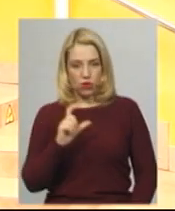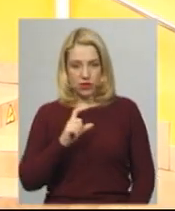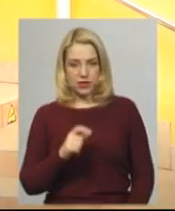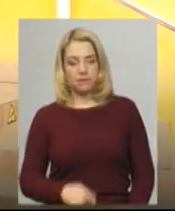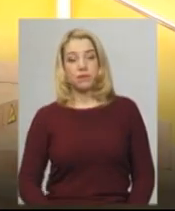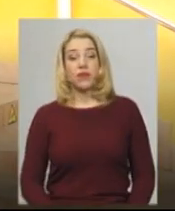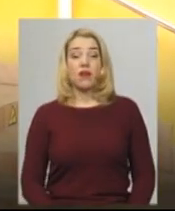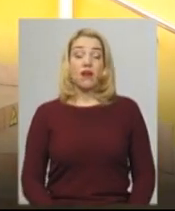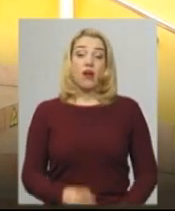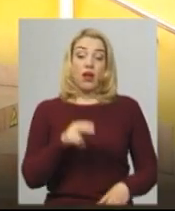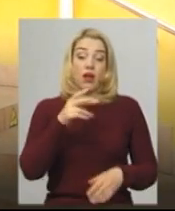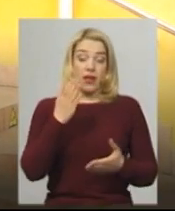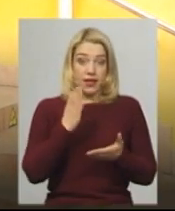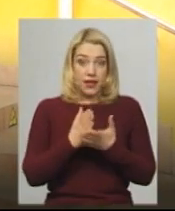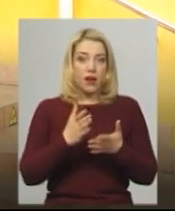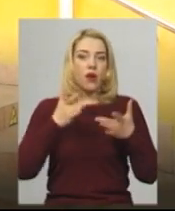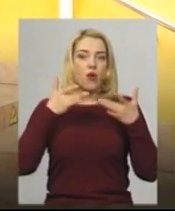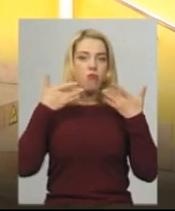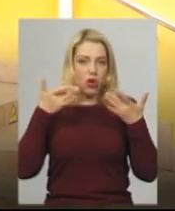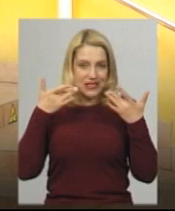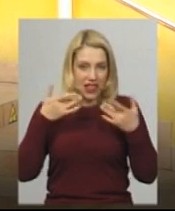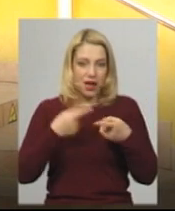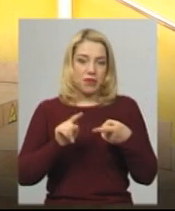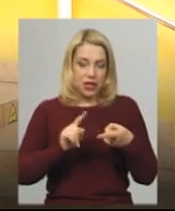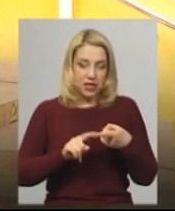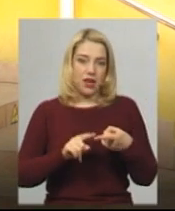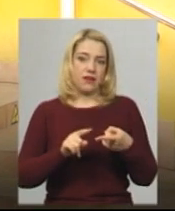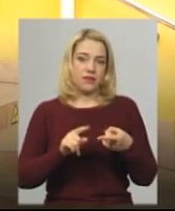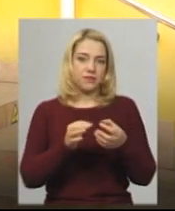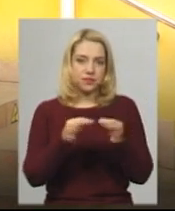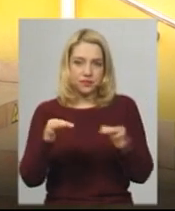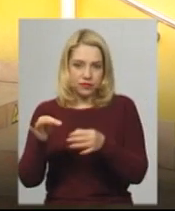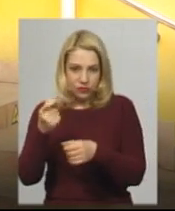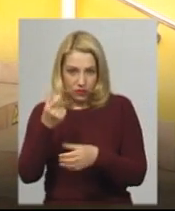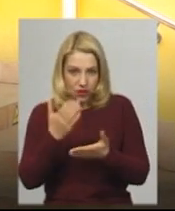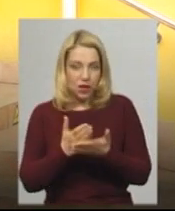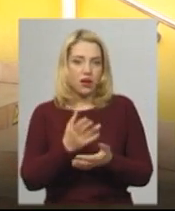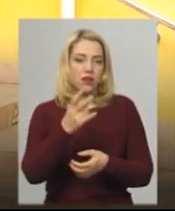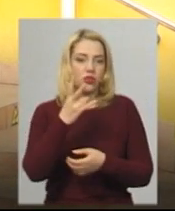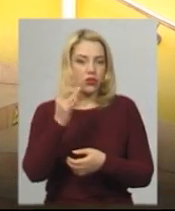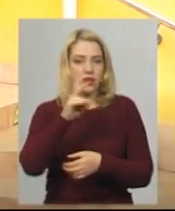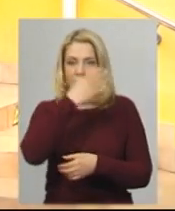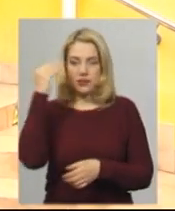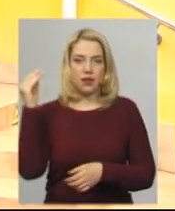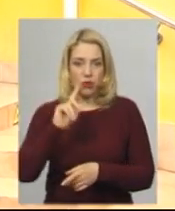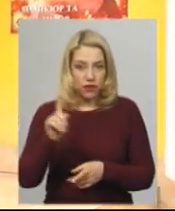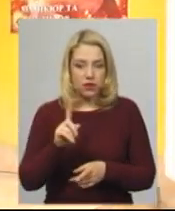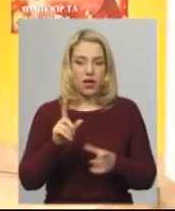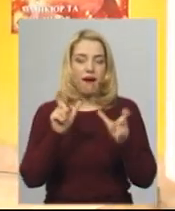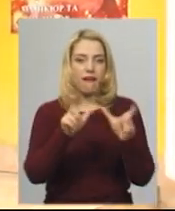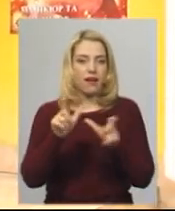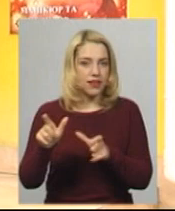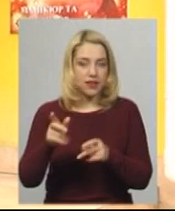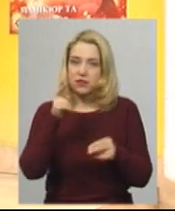певні послаблення норм обмежень, які зараз були введені, треба не забувати про те, що все-таки карантин ще не закінчився,